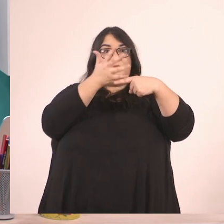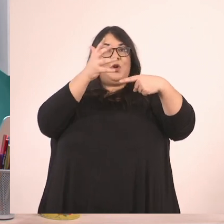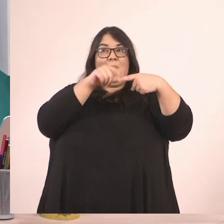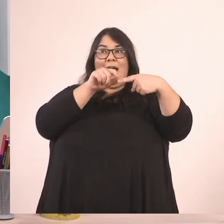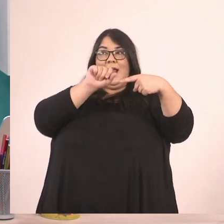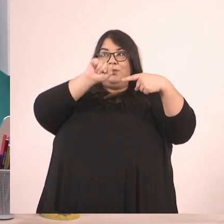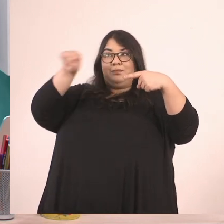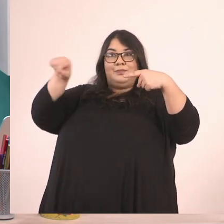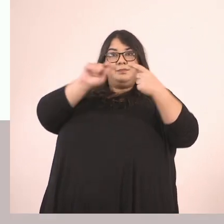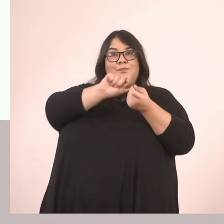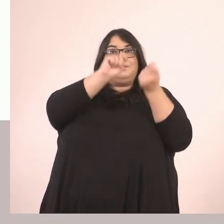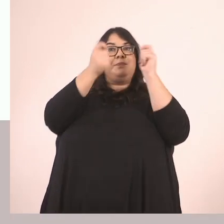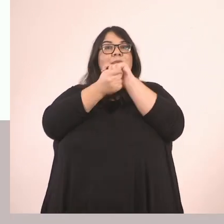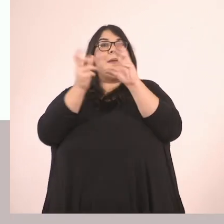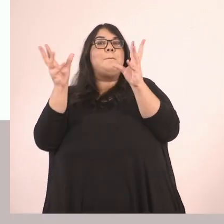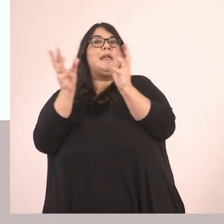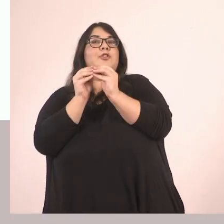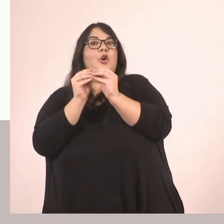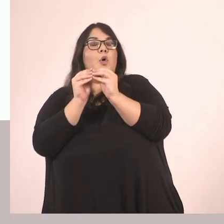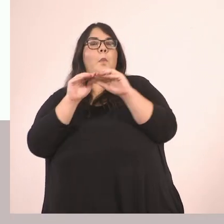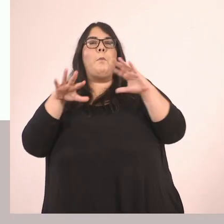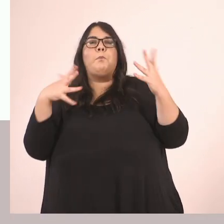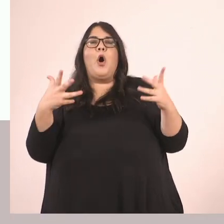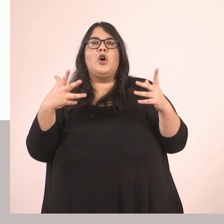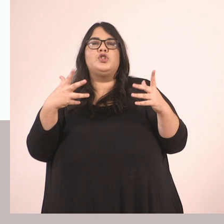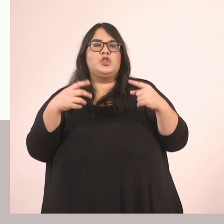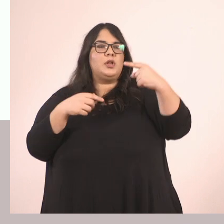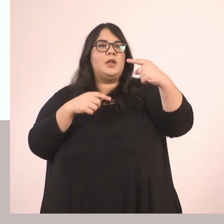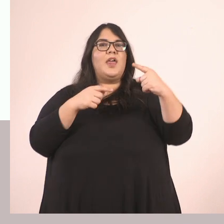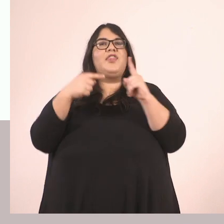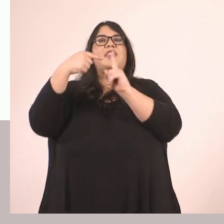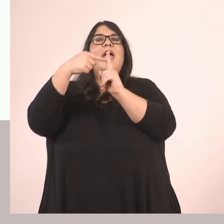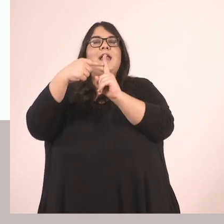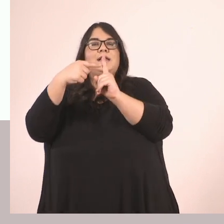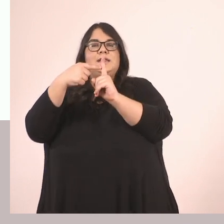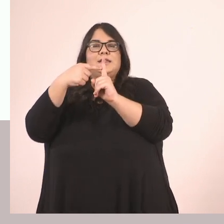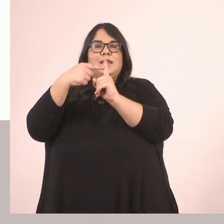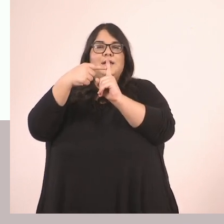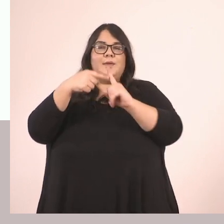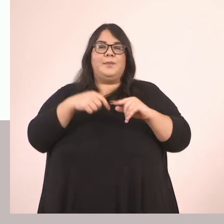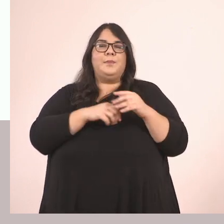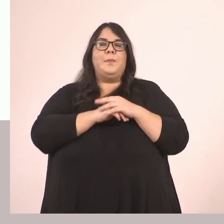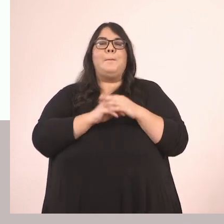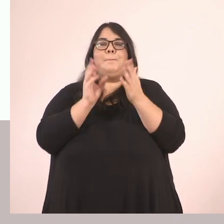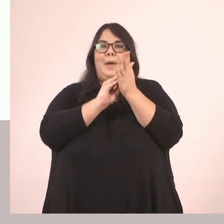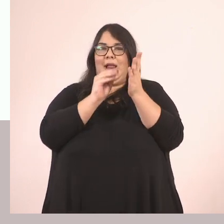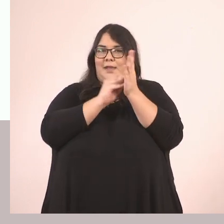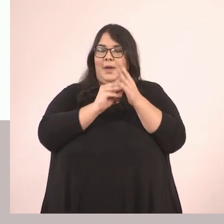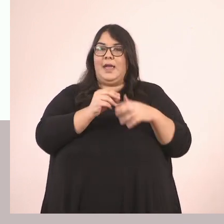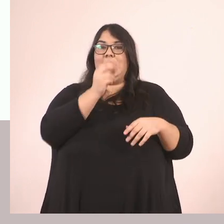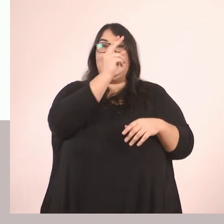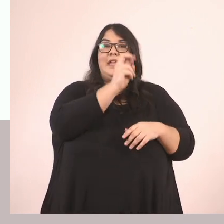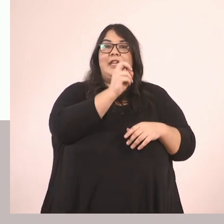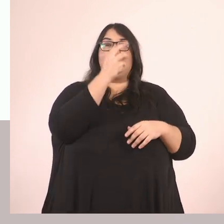σε μεικτό αρθιμό με τη βοήθεια της γέρεσης και ας πάρουμε το παράδειγμα 23